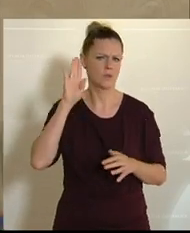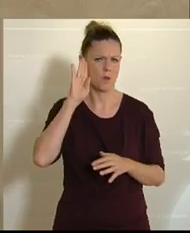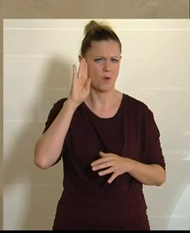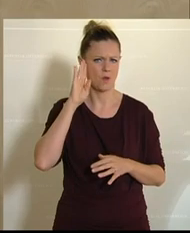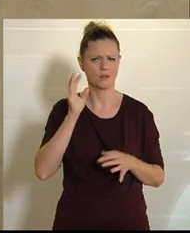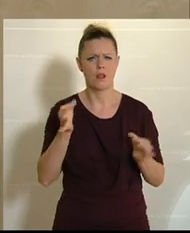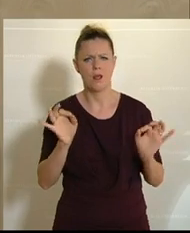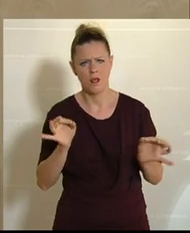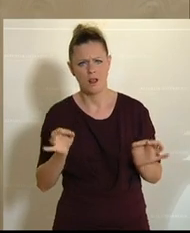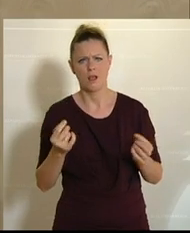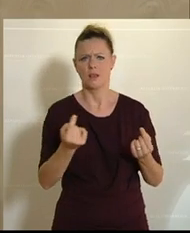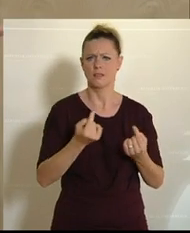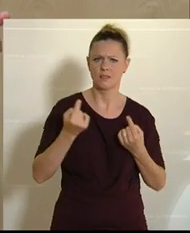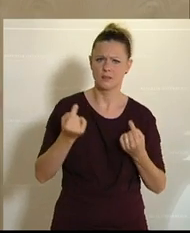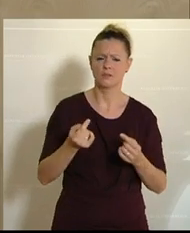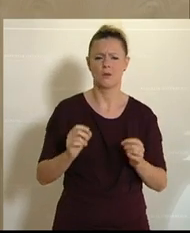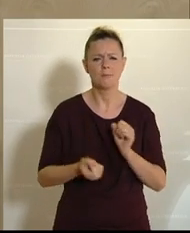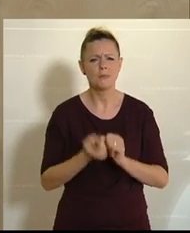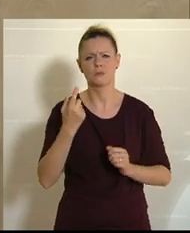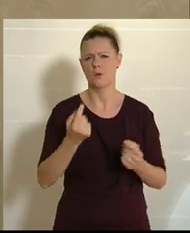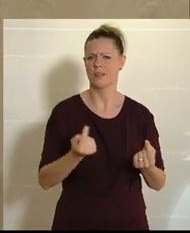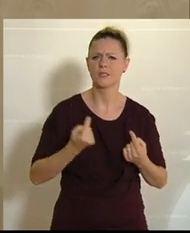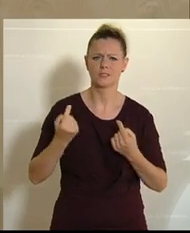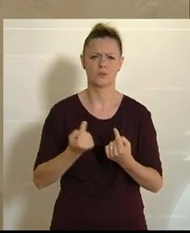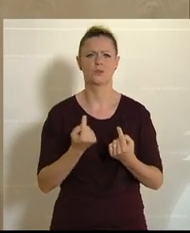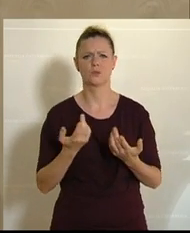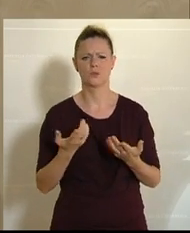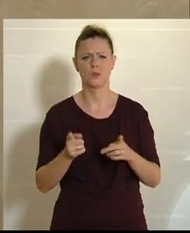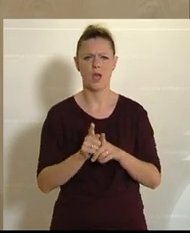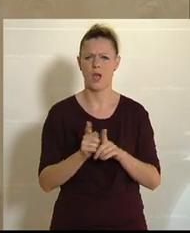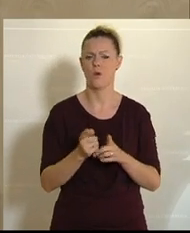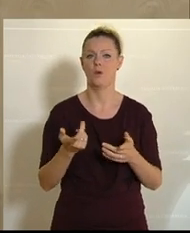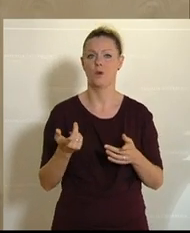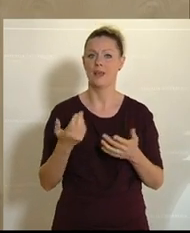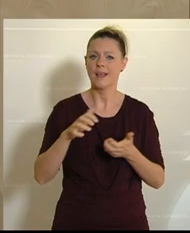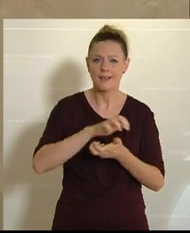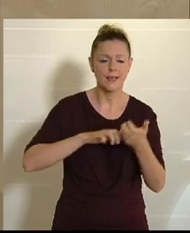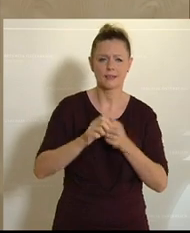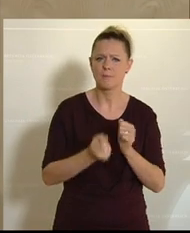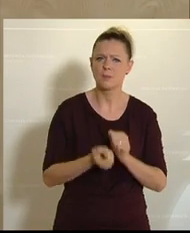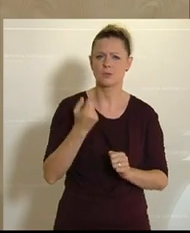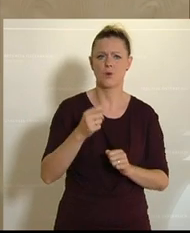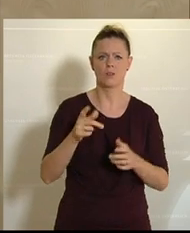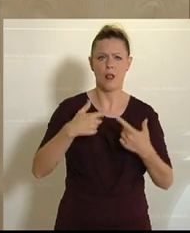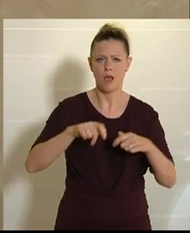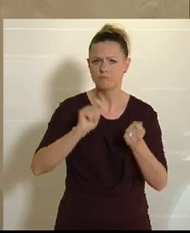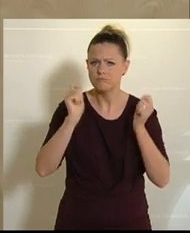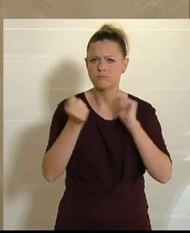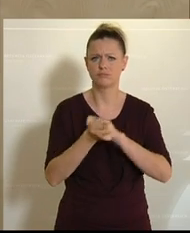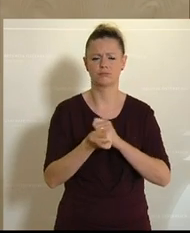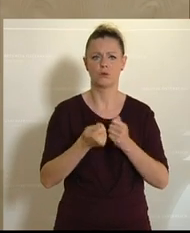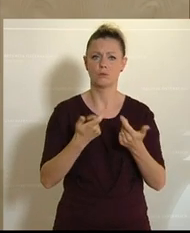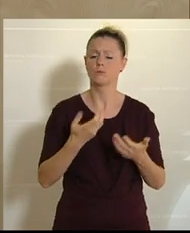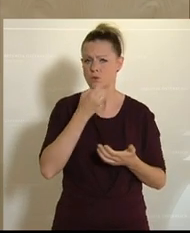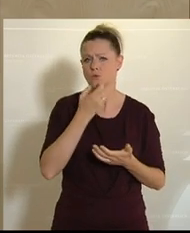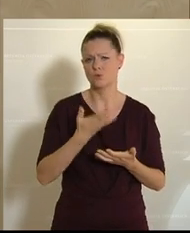einzigartig diese Situation ist und wie einzigartig diese Krise unser Land verändert hat. Und